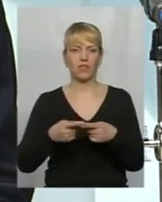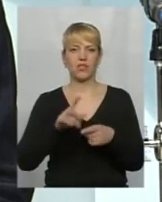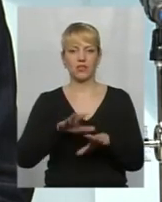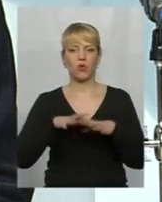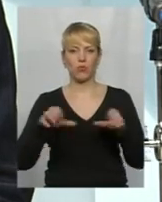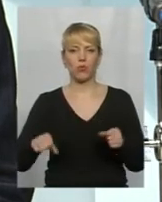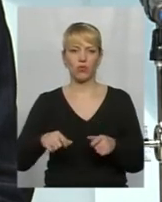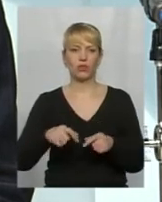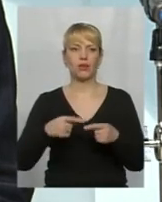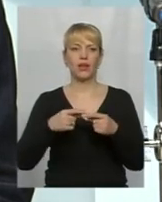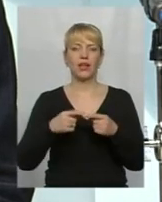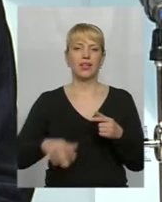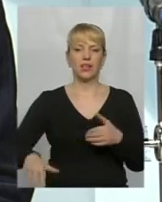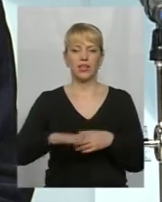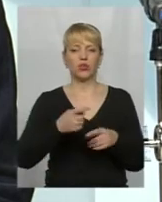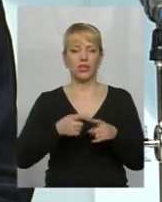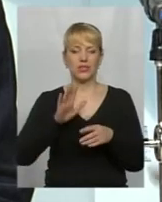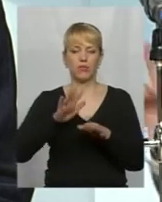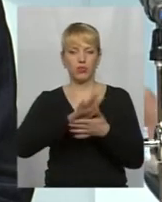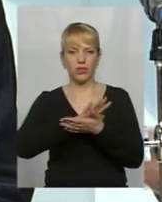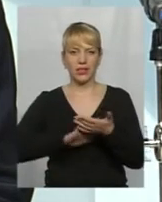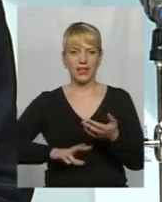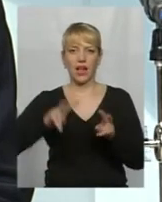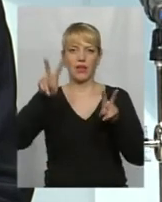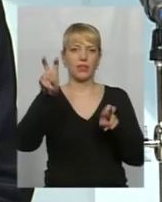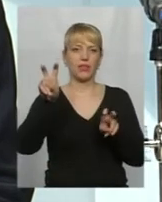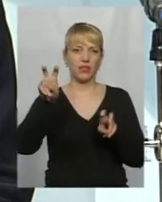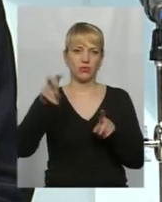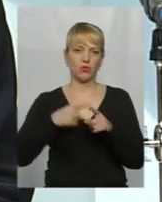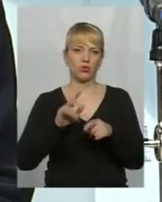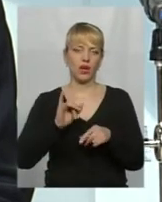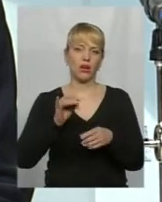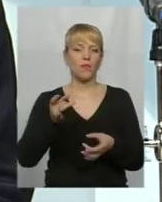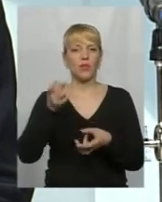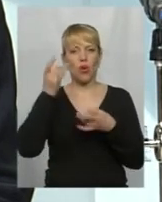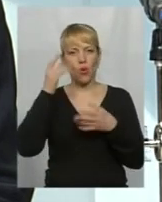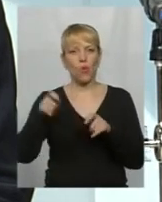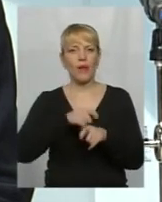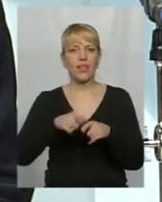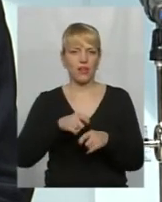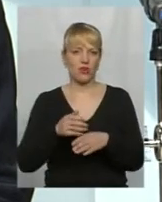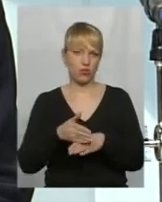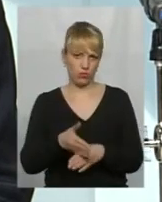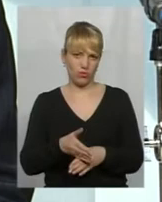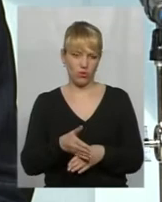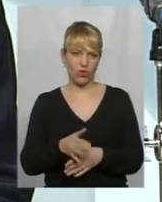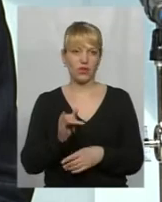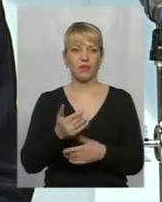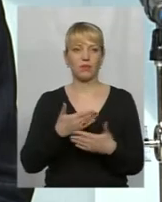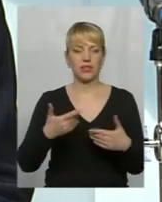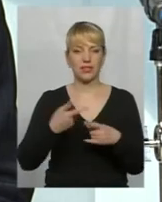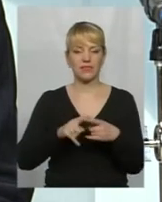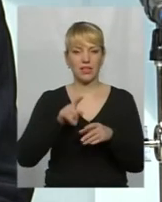територіями, це все буде далі йти під такою назвою гуманітарна допомога, і ми це